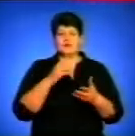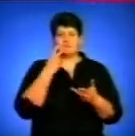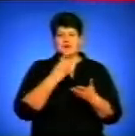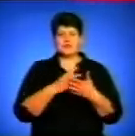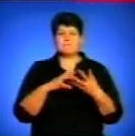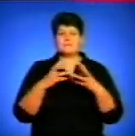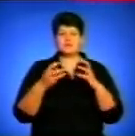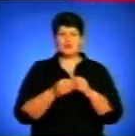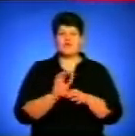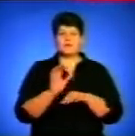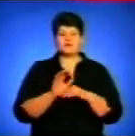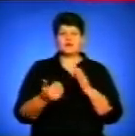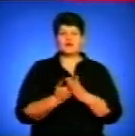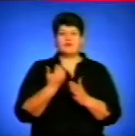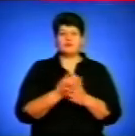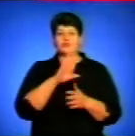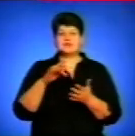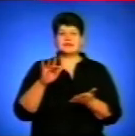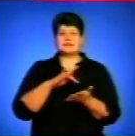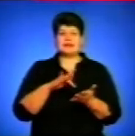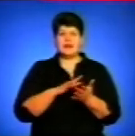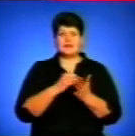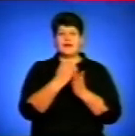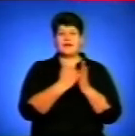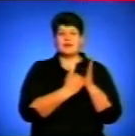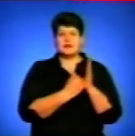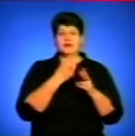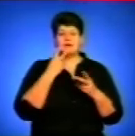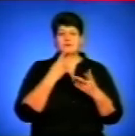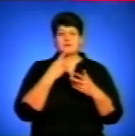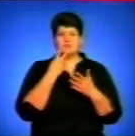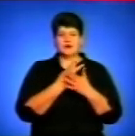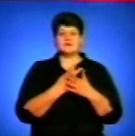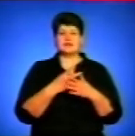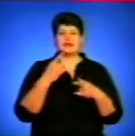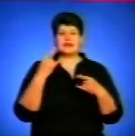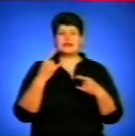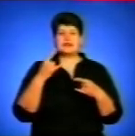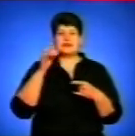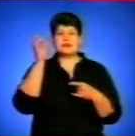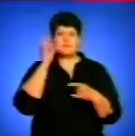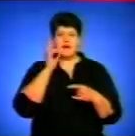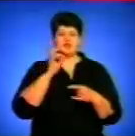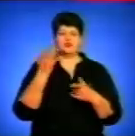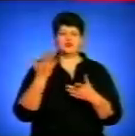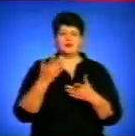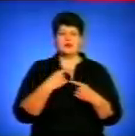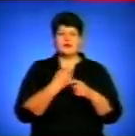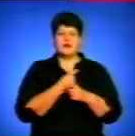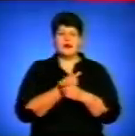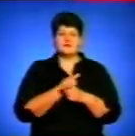новин по всіх центральних каналах і приводили приклад і Німеччини, і Англії. Це просто позор для всього світу, щоб таке